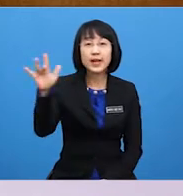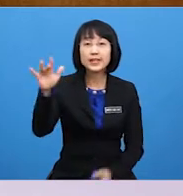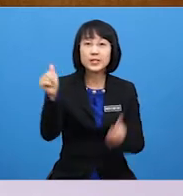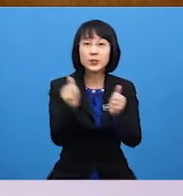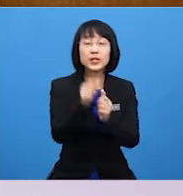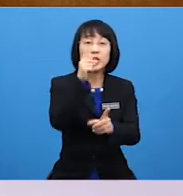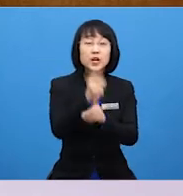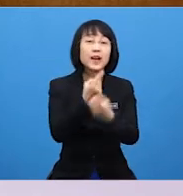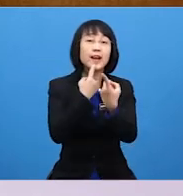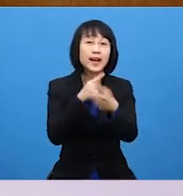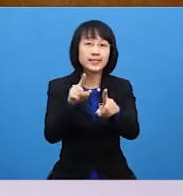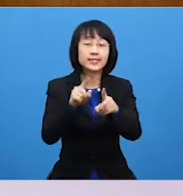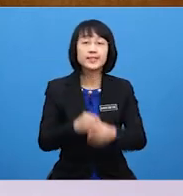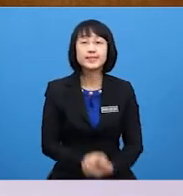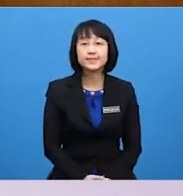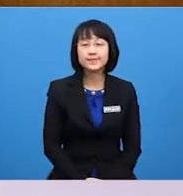the correct answers